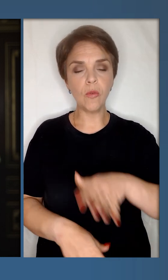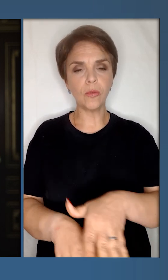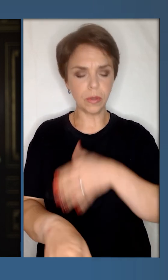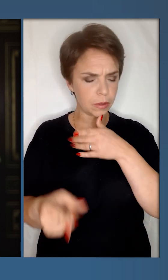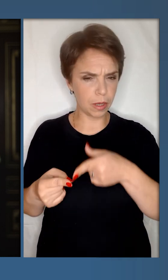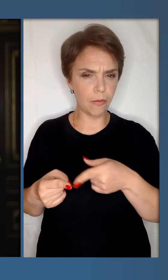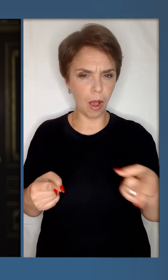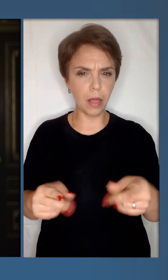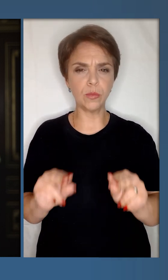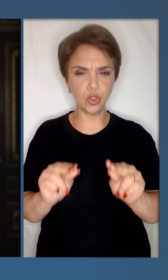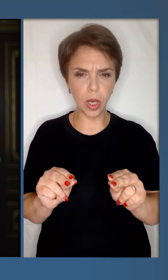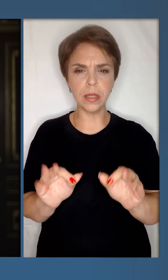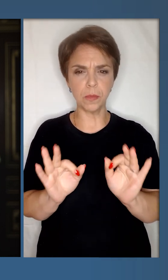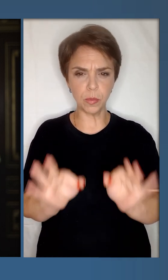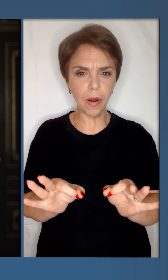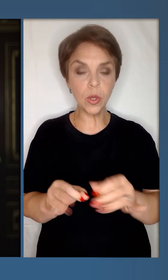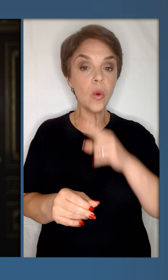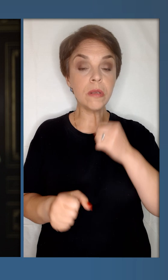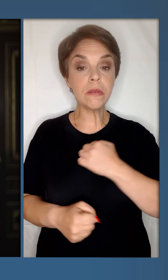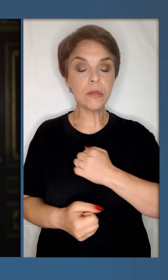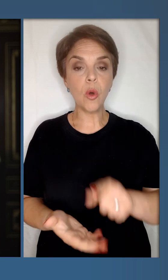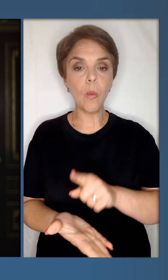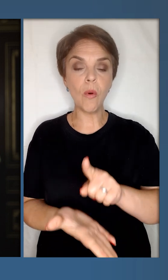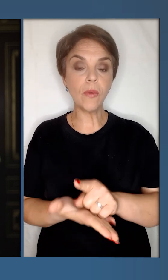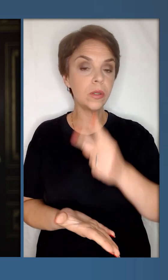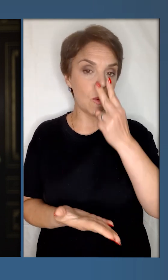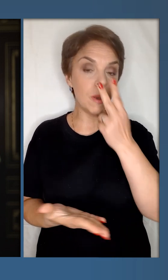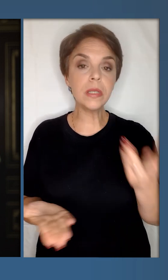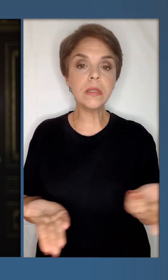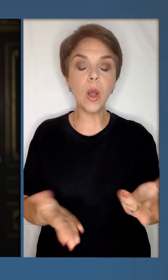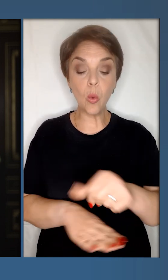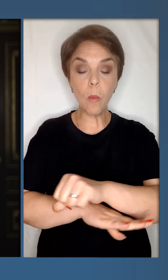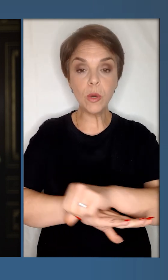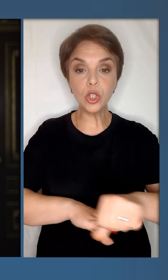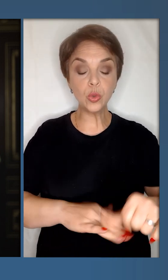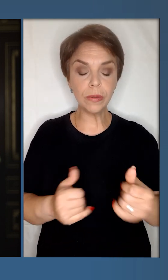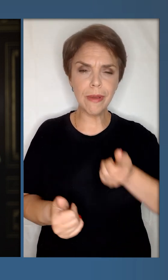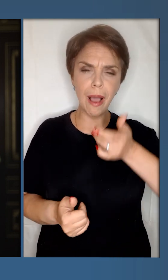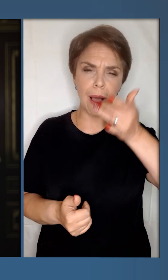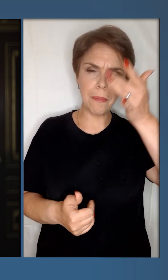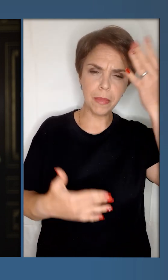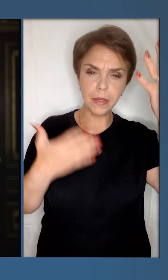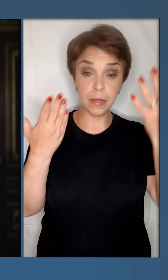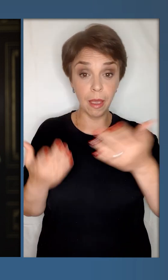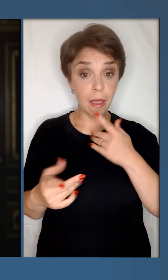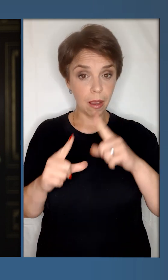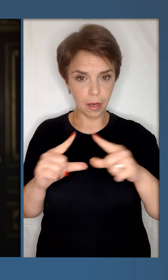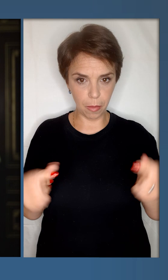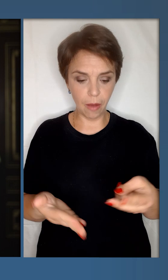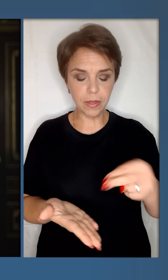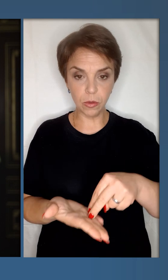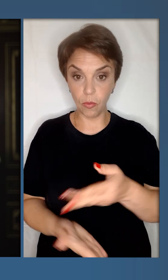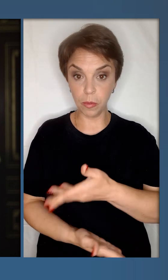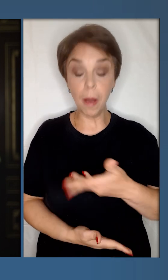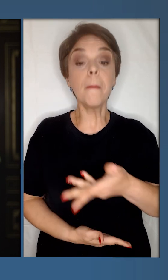тривалим, чесним, справжнім, російське зло повинно бачити, яку межу для амбіцій Кремля встановимо